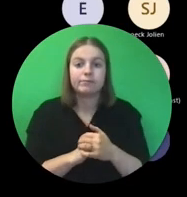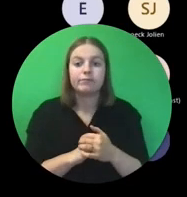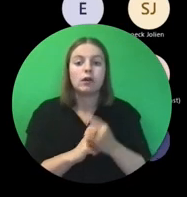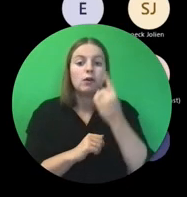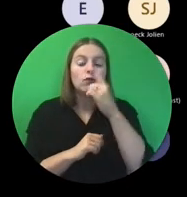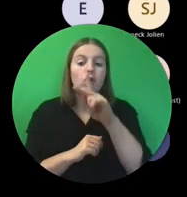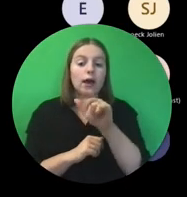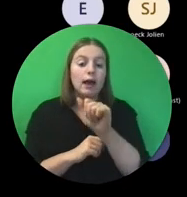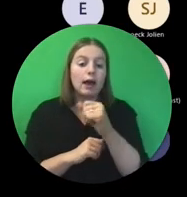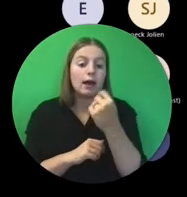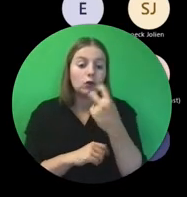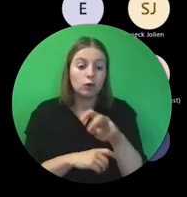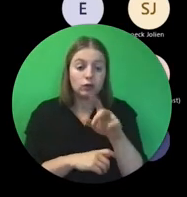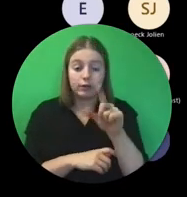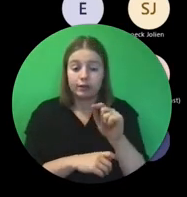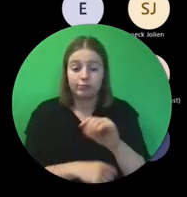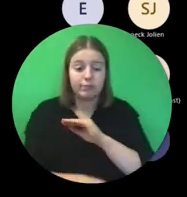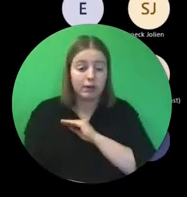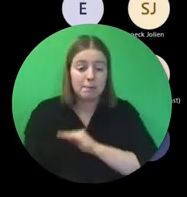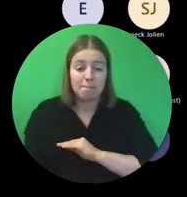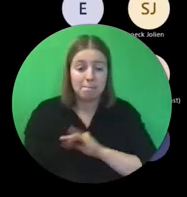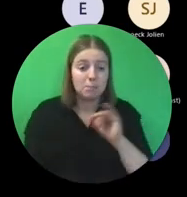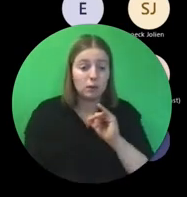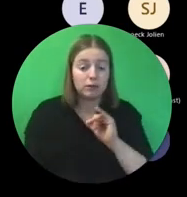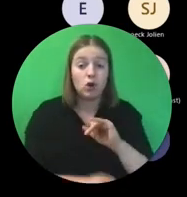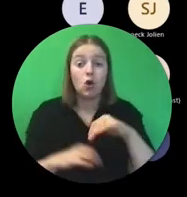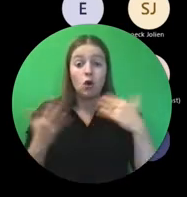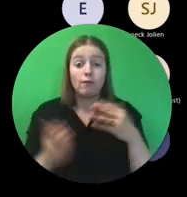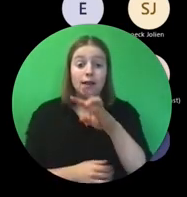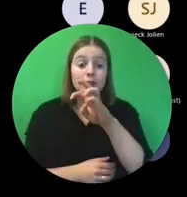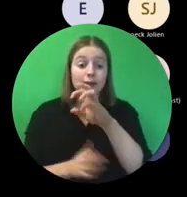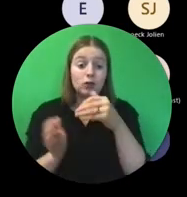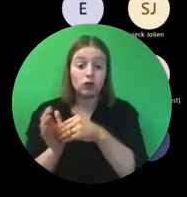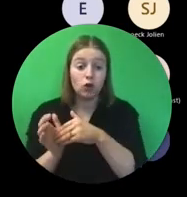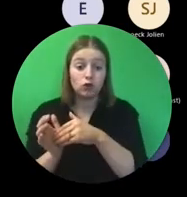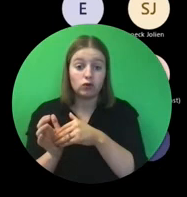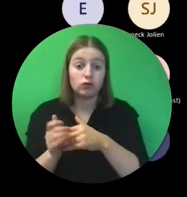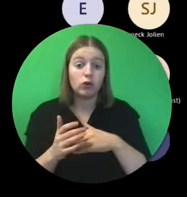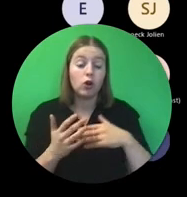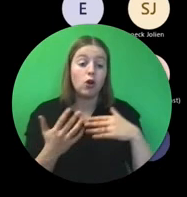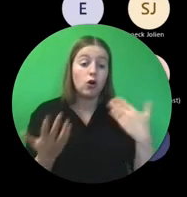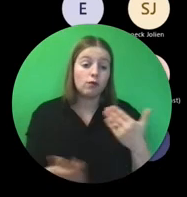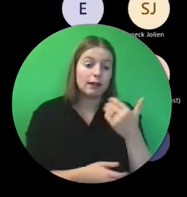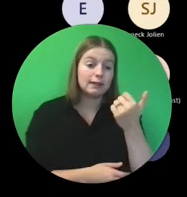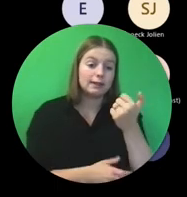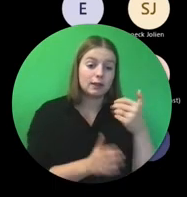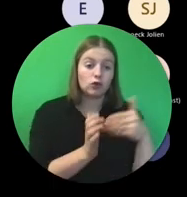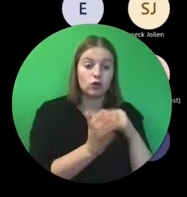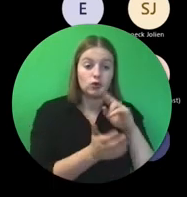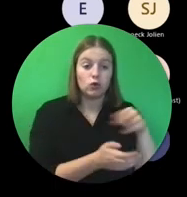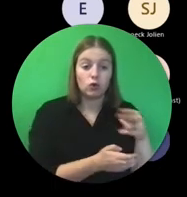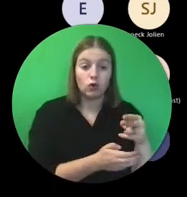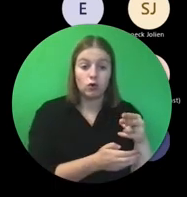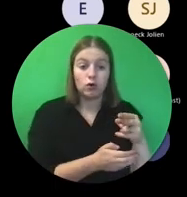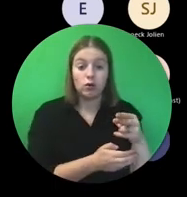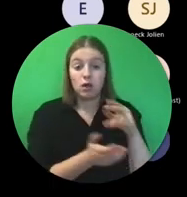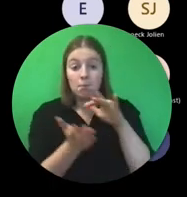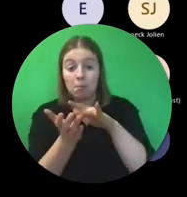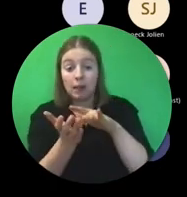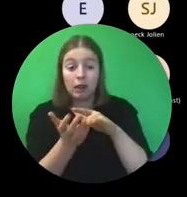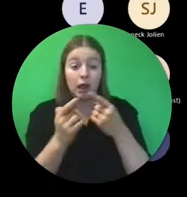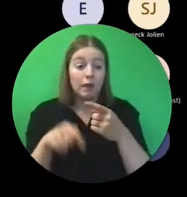KA210, heel simpel. Of 30.000 of 60.000 euro. Niks ertussenin.